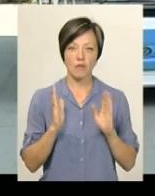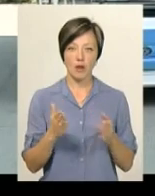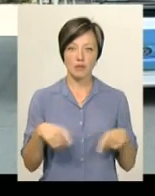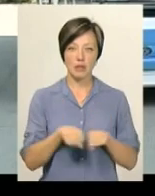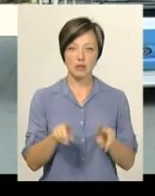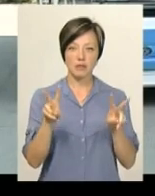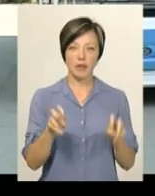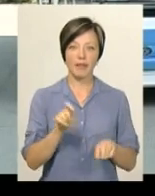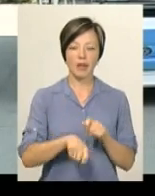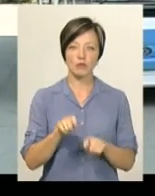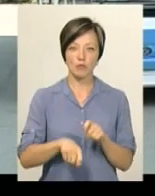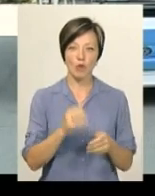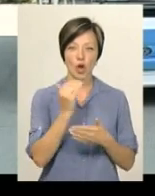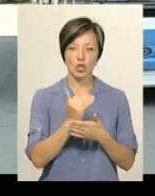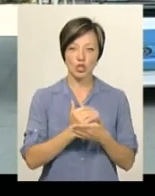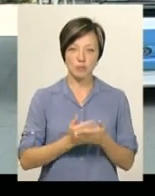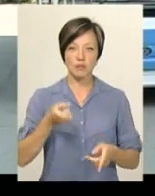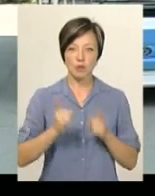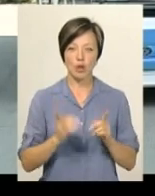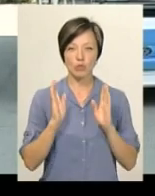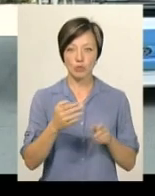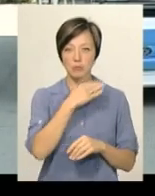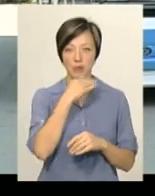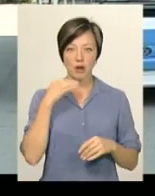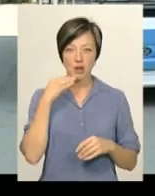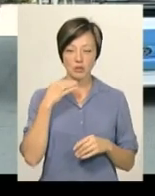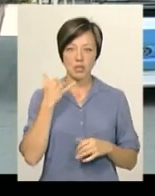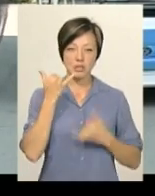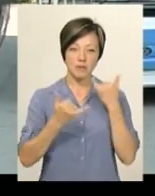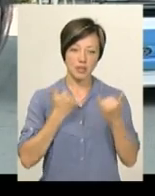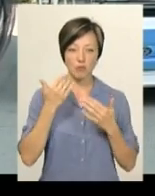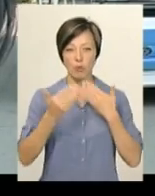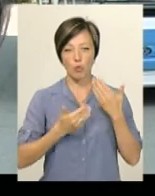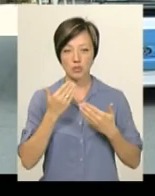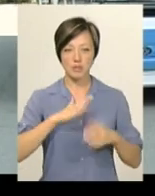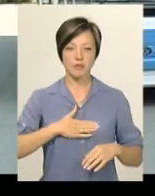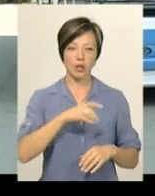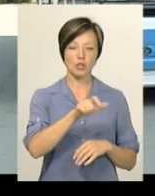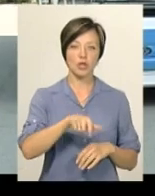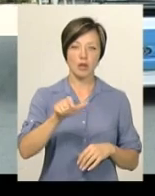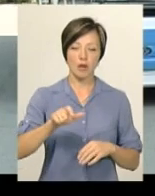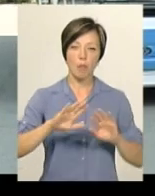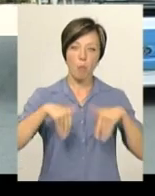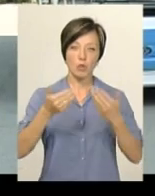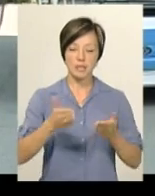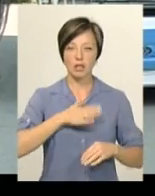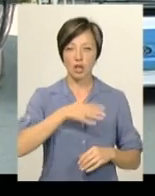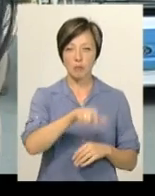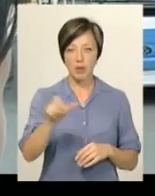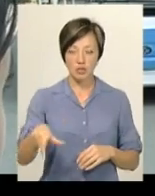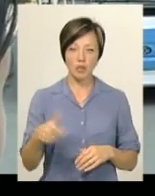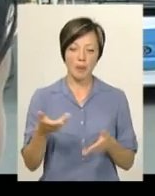званому тестовому режимі. Звичайно, буде багато, я думаю, дзвінків, пропозицій від наших мешканців. І ми вже